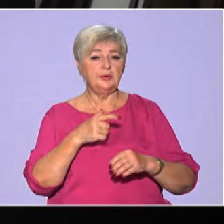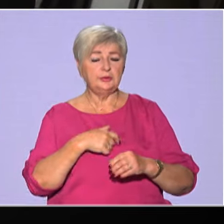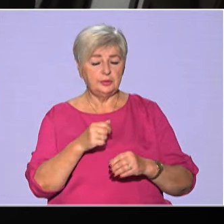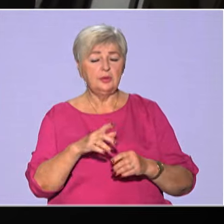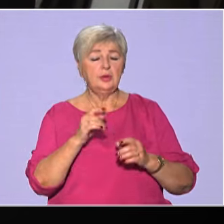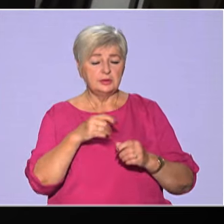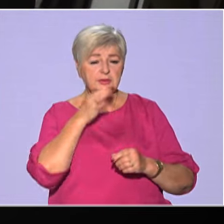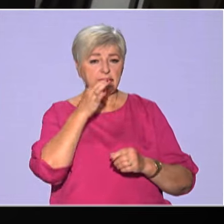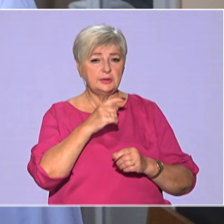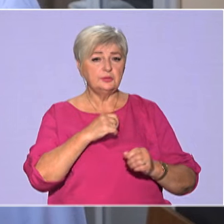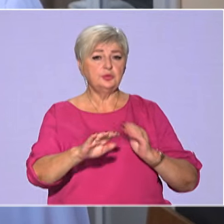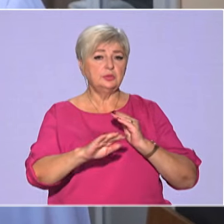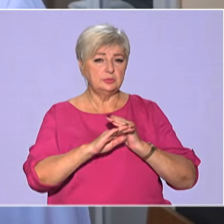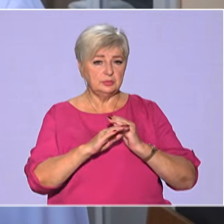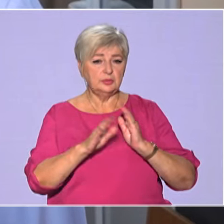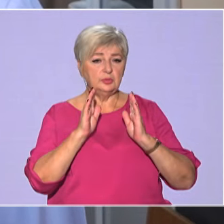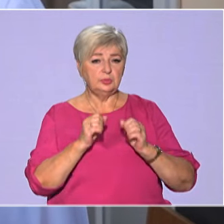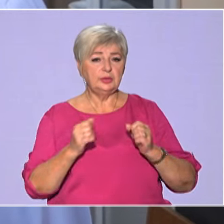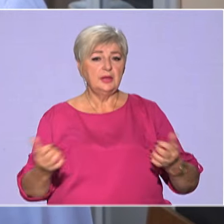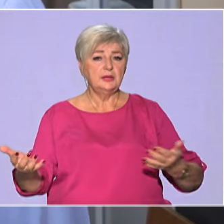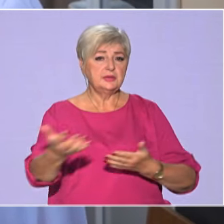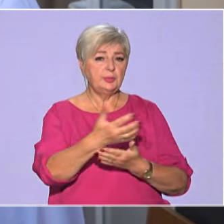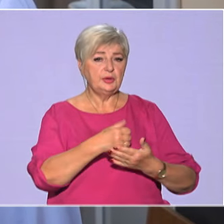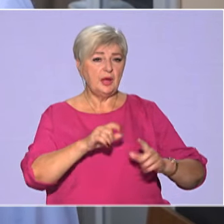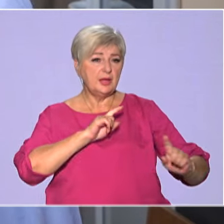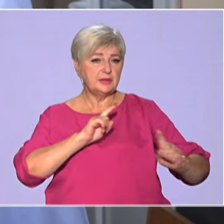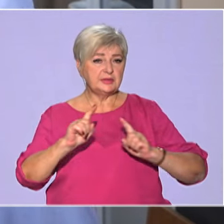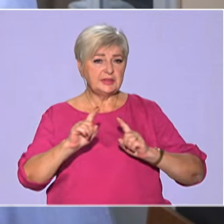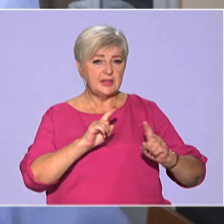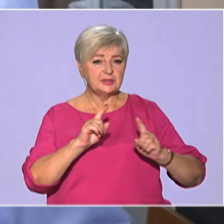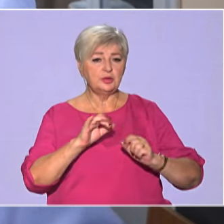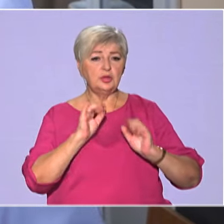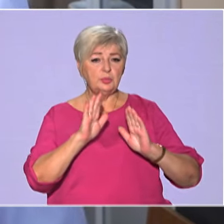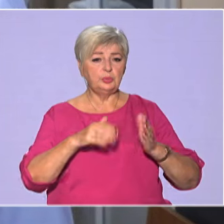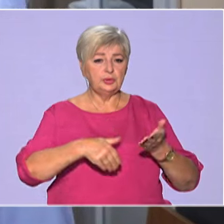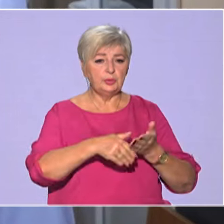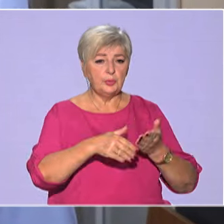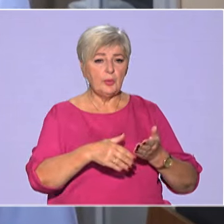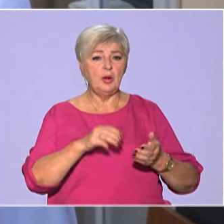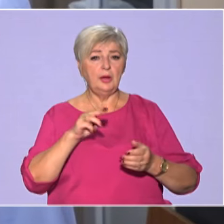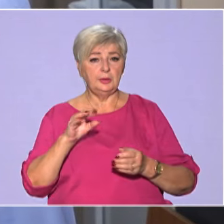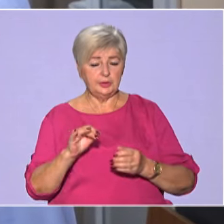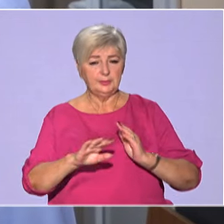допомагає і допоможе, збирає сесію і буде допомагати. Позвонив